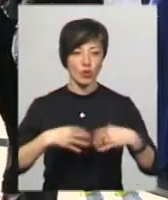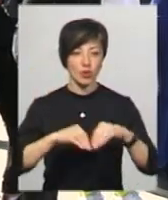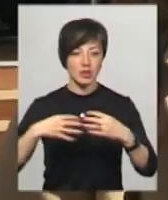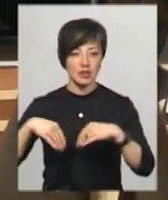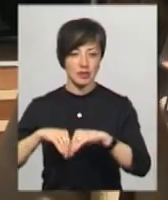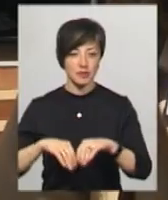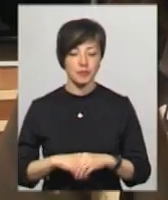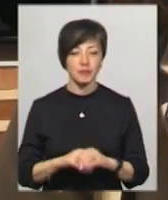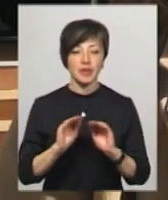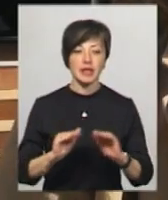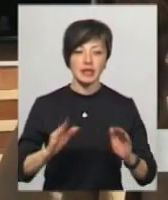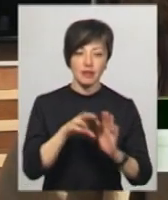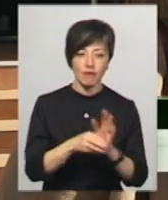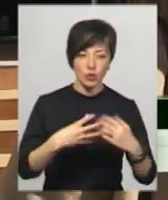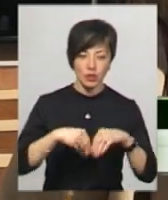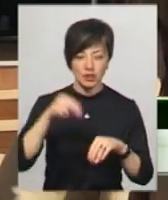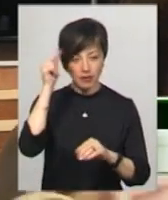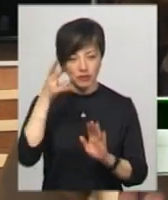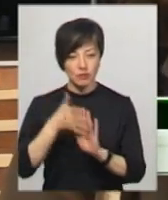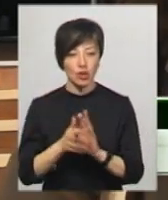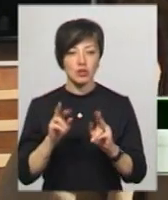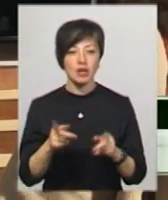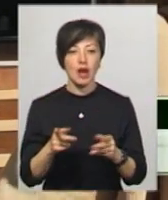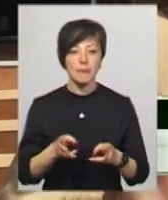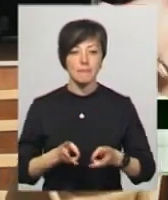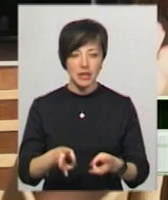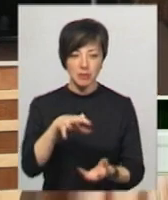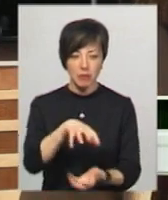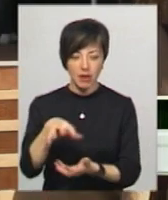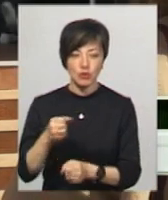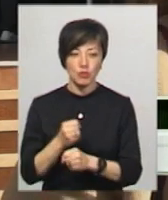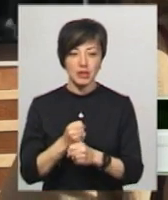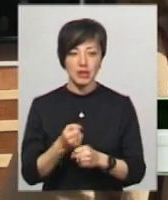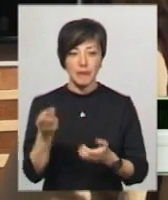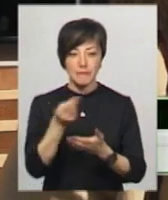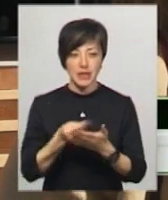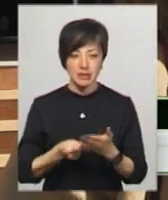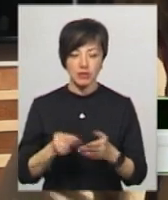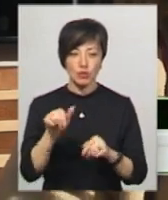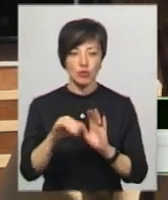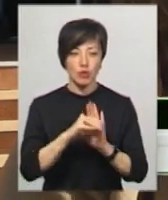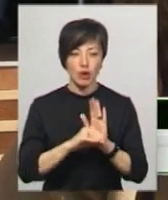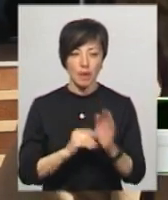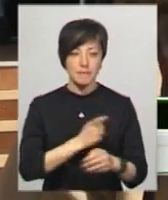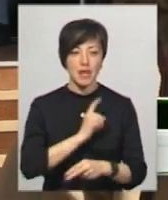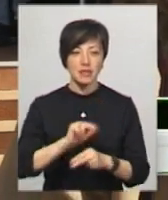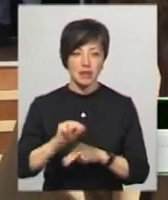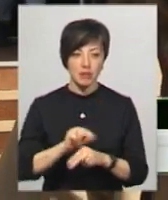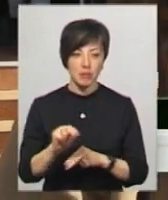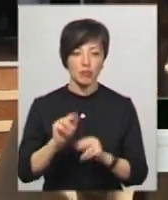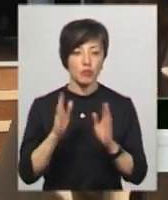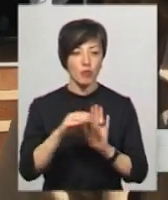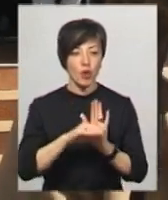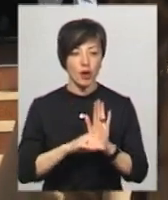подолян. «Дітки в родинах, дітки вивчають, як пекти паску, як робити писанки. В них в програмі майстер-класи, в них